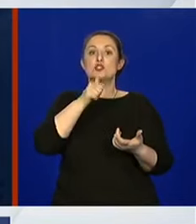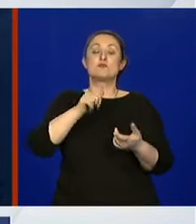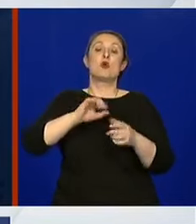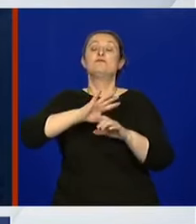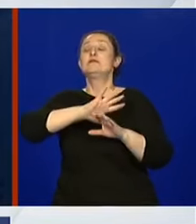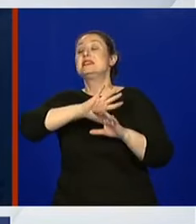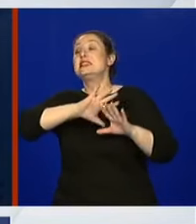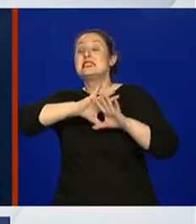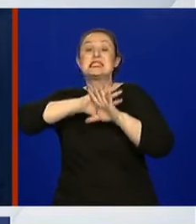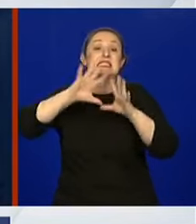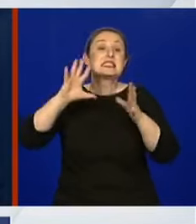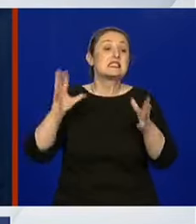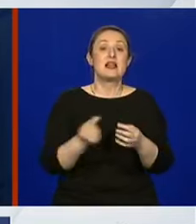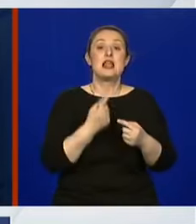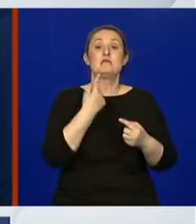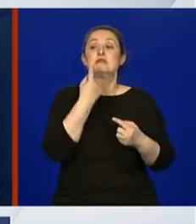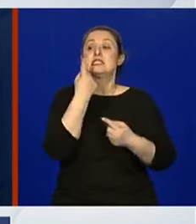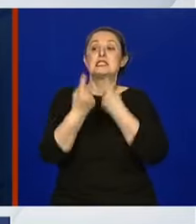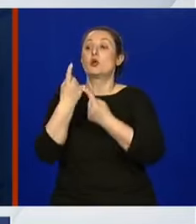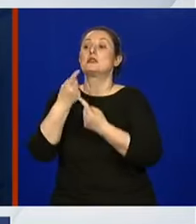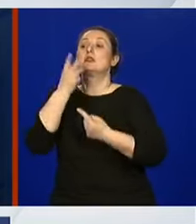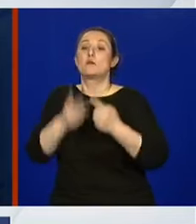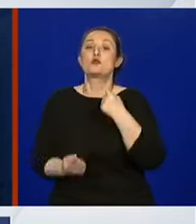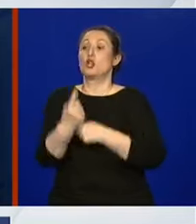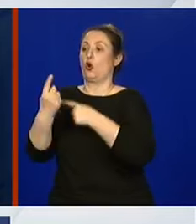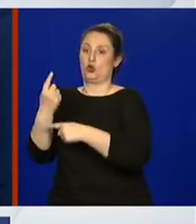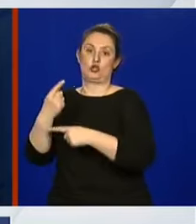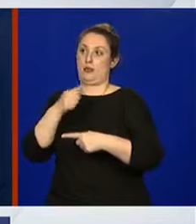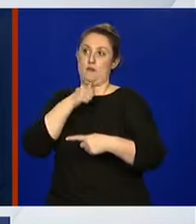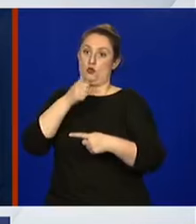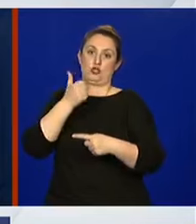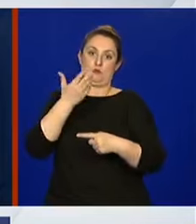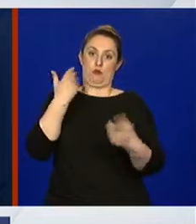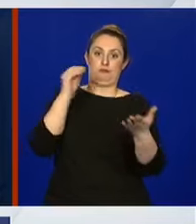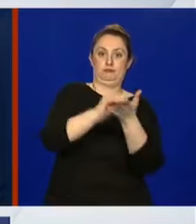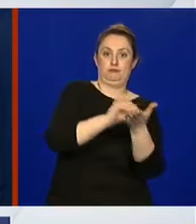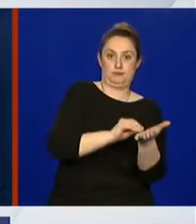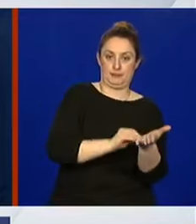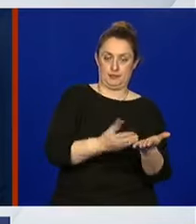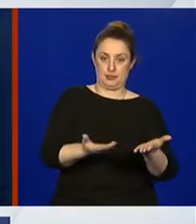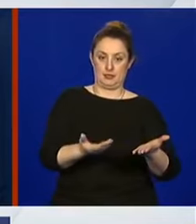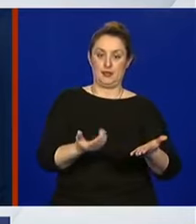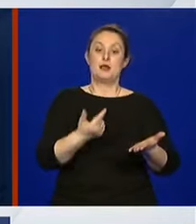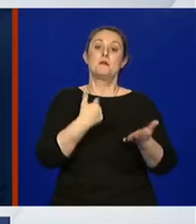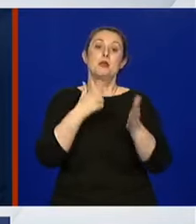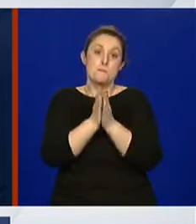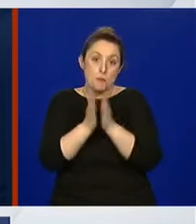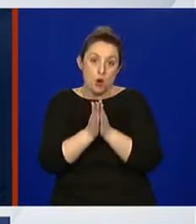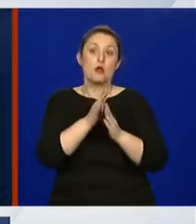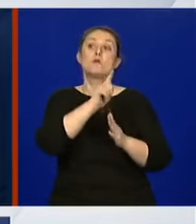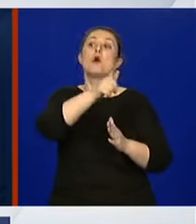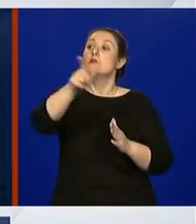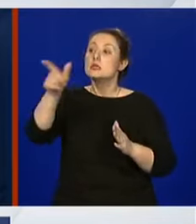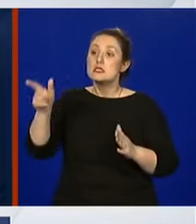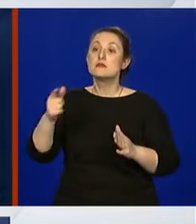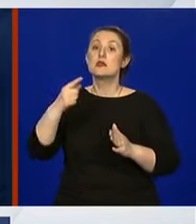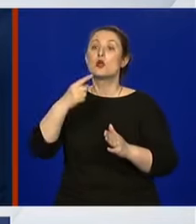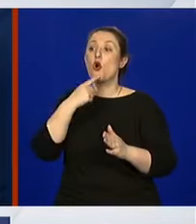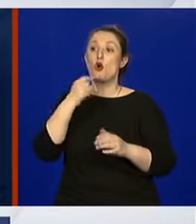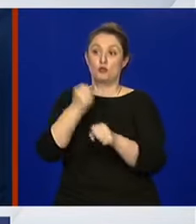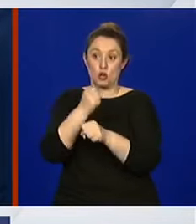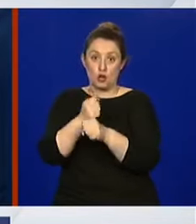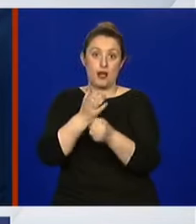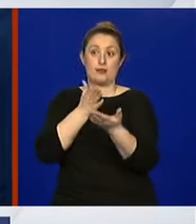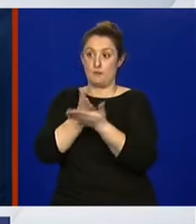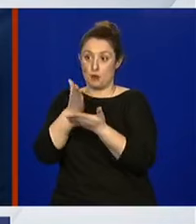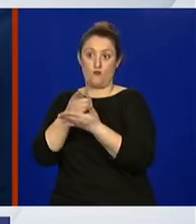se potencijalno mogu dogoditi oko organizacije bilo koje aktivnosti. U tome molimo da nam pomognu oni koji te aktivnosti provode, oni nam